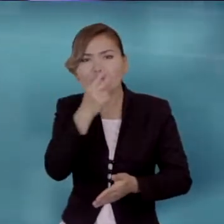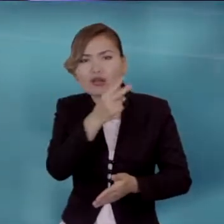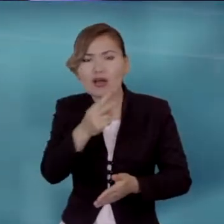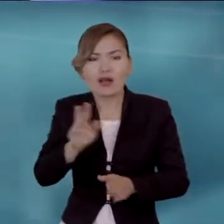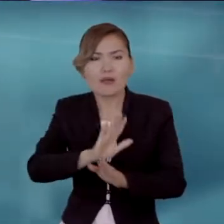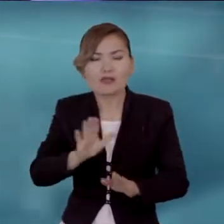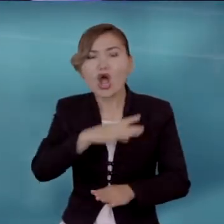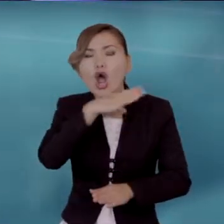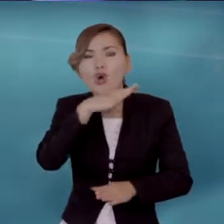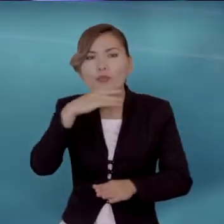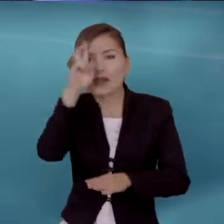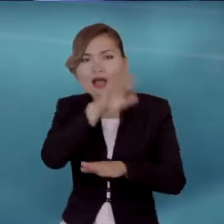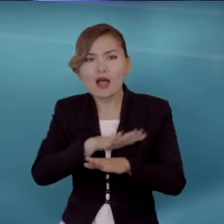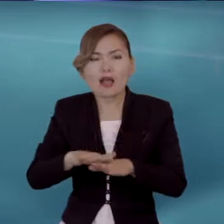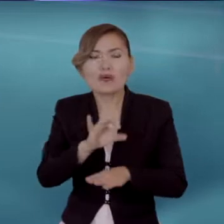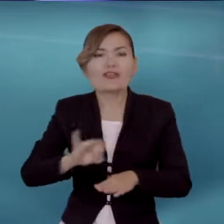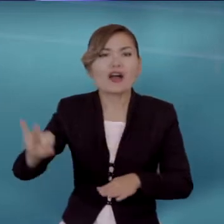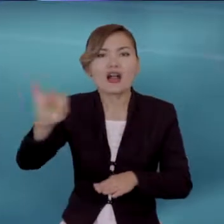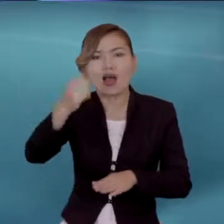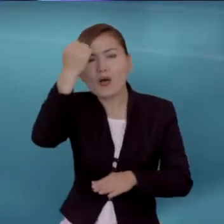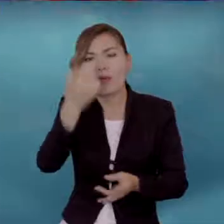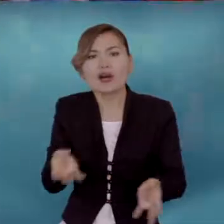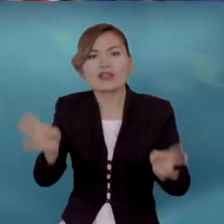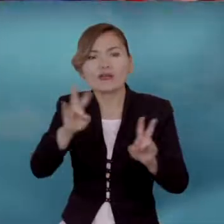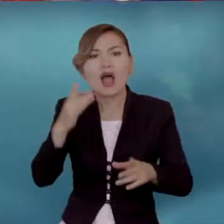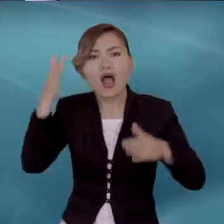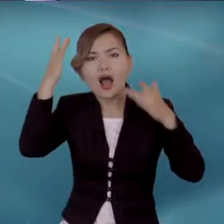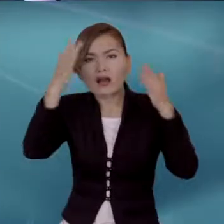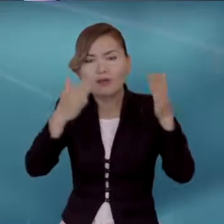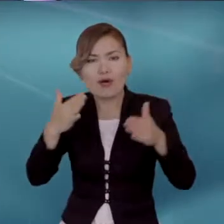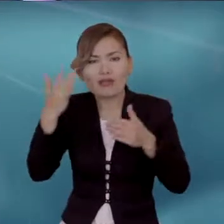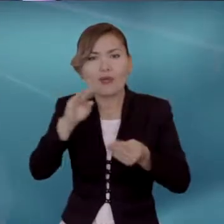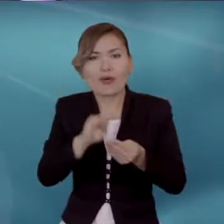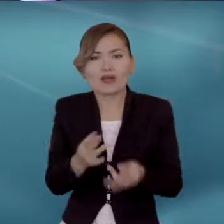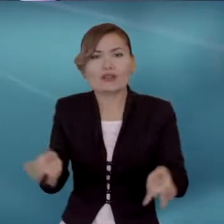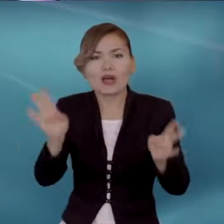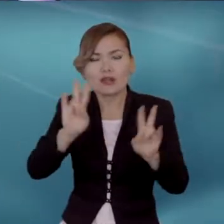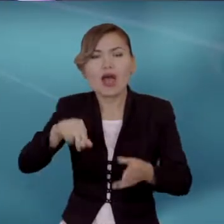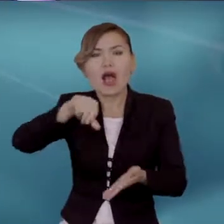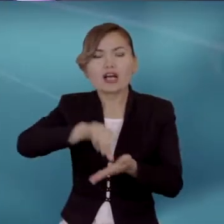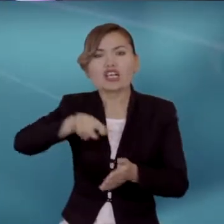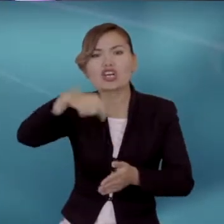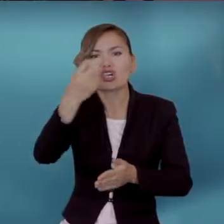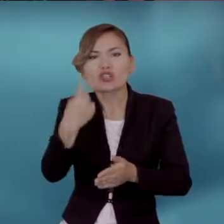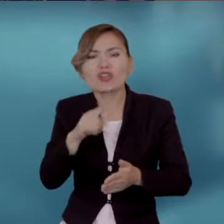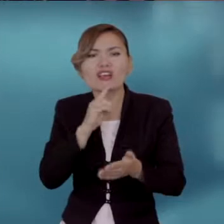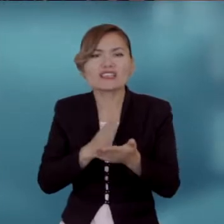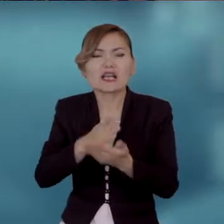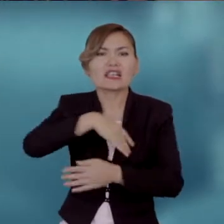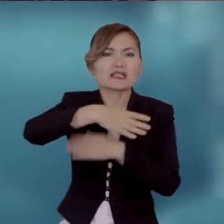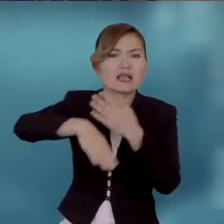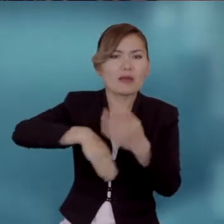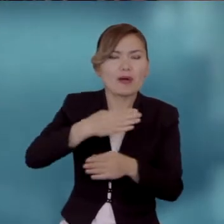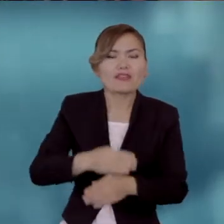әлі де тарих сақынасында ыз қалдыру арман қалпында қалуда. Қатсуға соғыс, саяси және экономикалық тұрақсыздық, табиғи жағдайлар мен